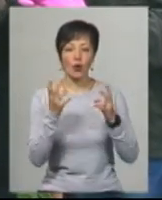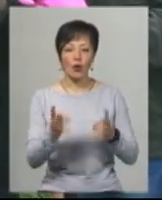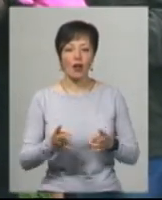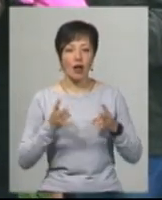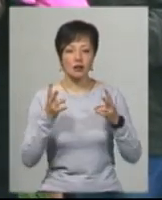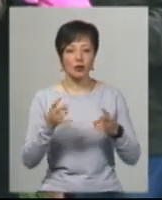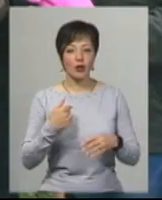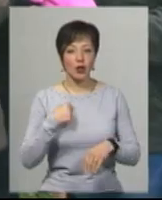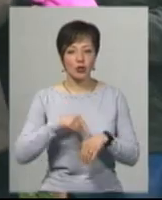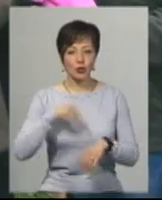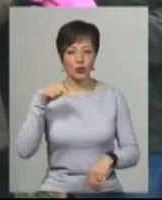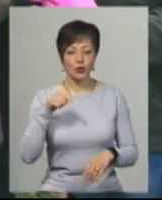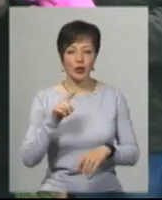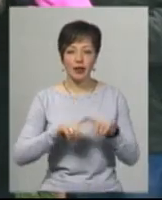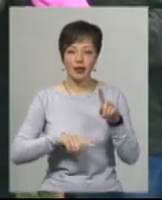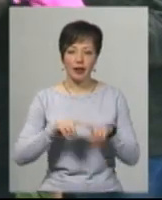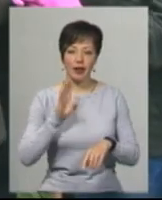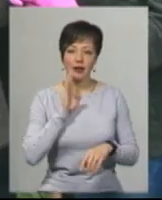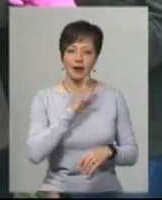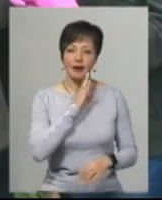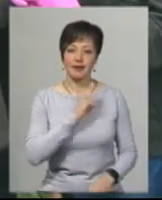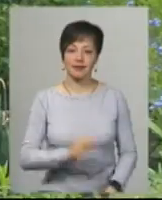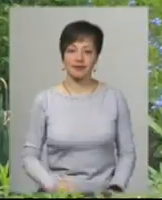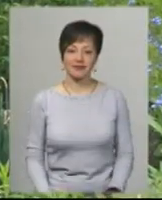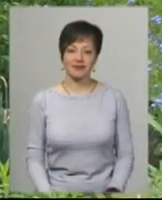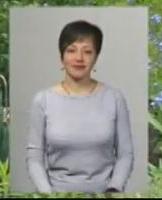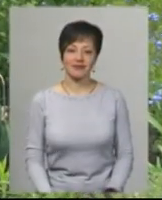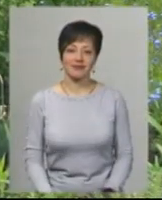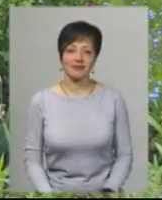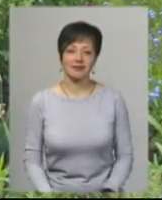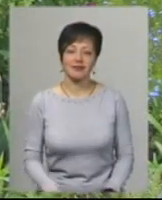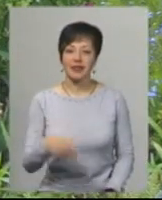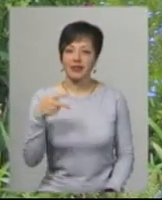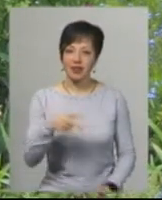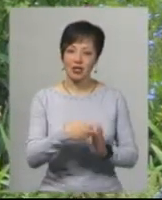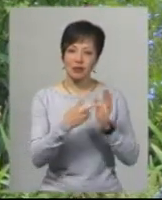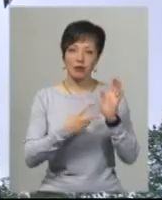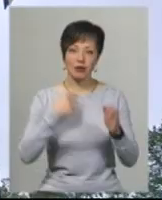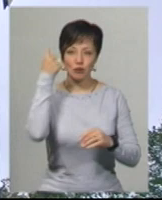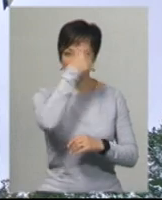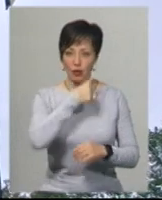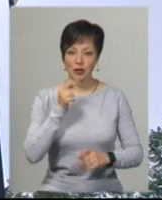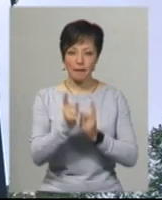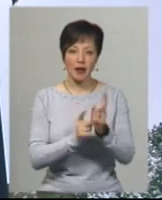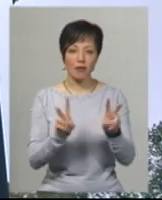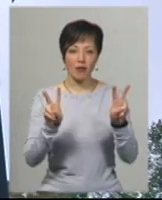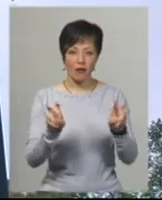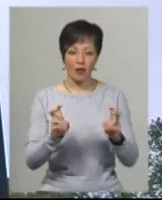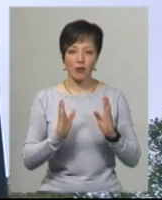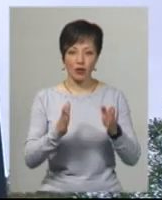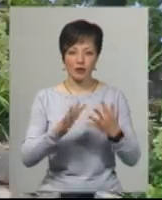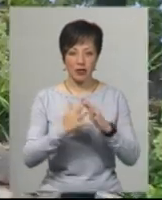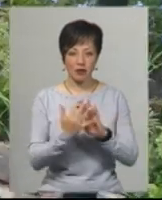твою ласку я чую від ненька. У 2017 році переіменували проїзд в Олешині та